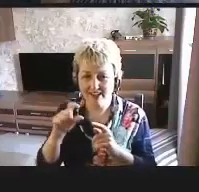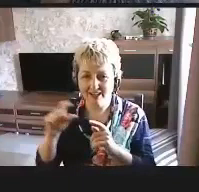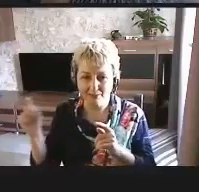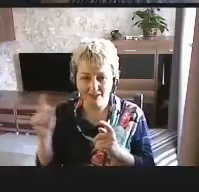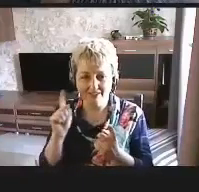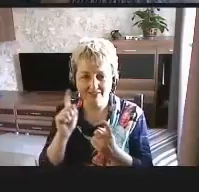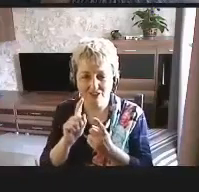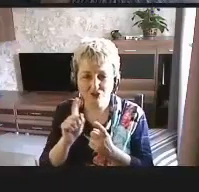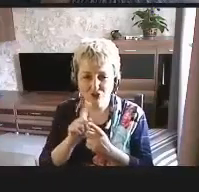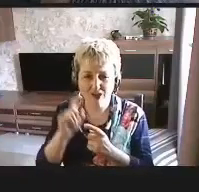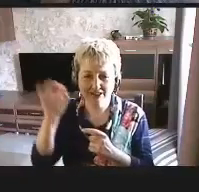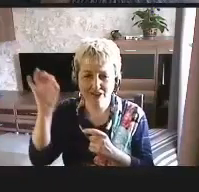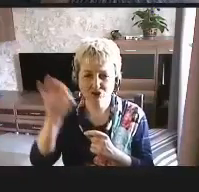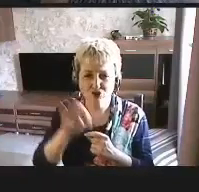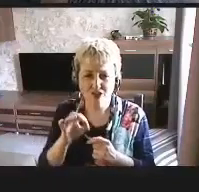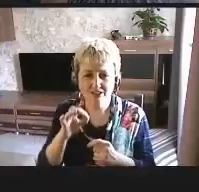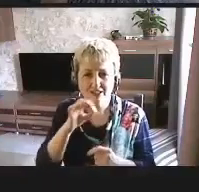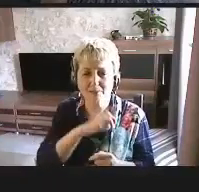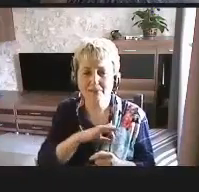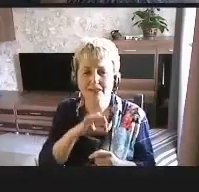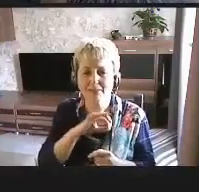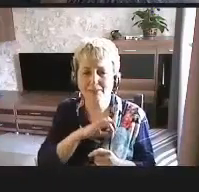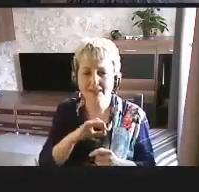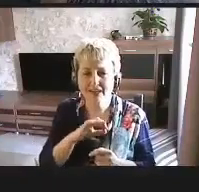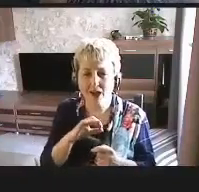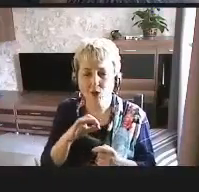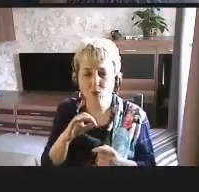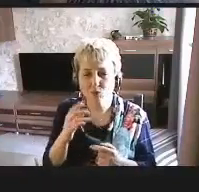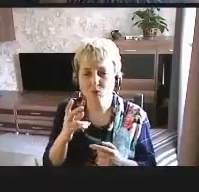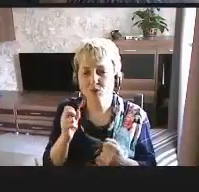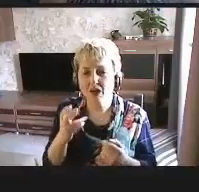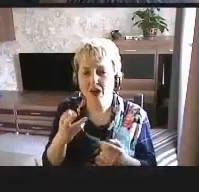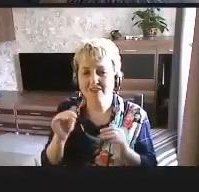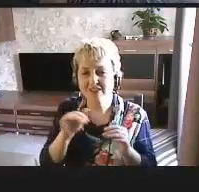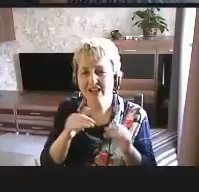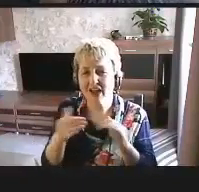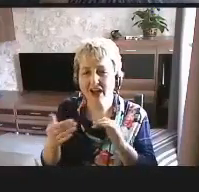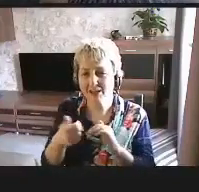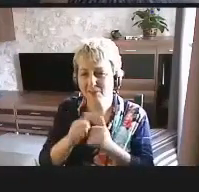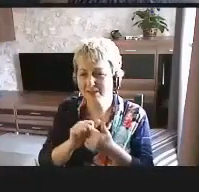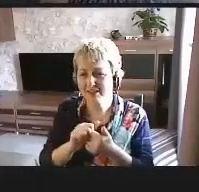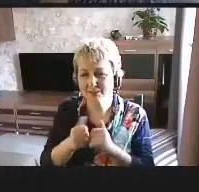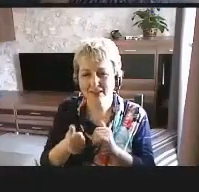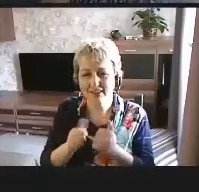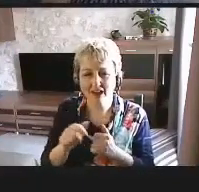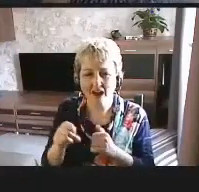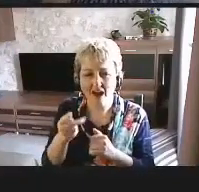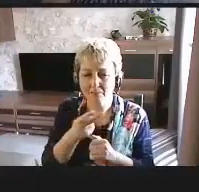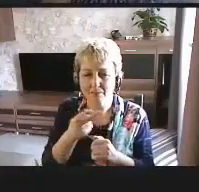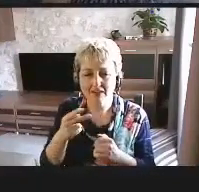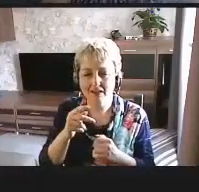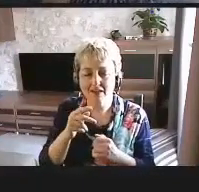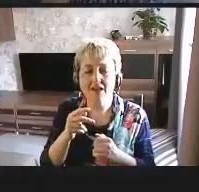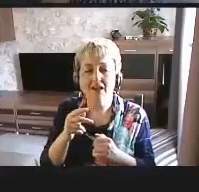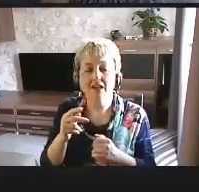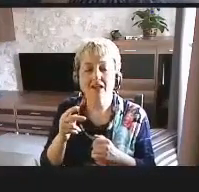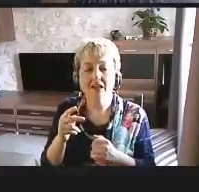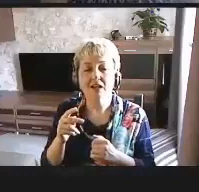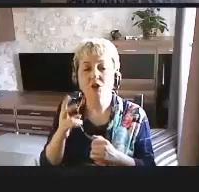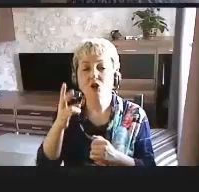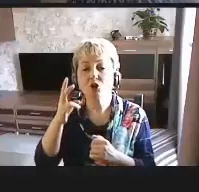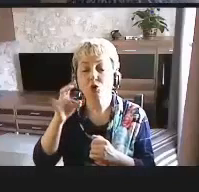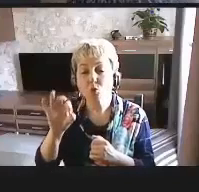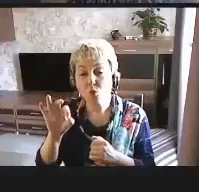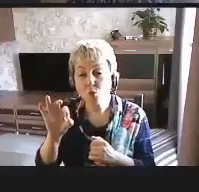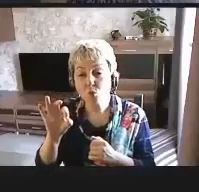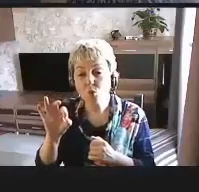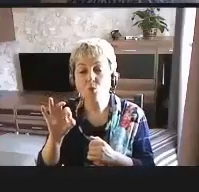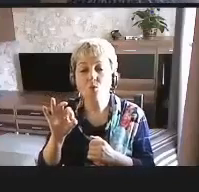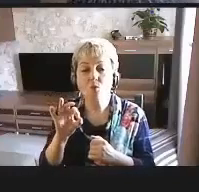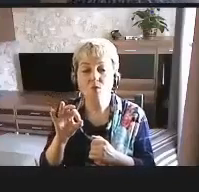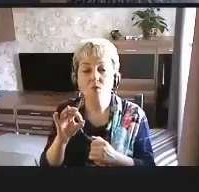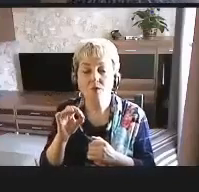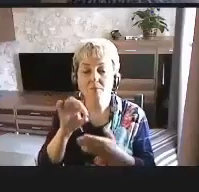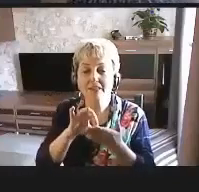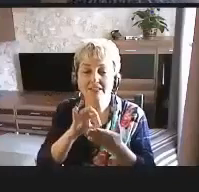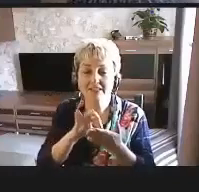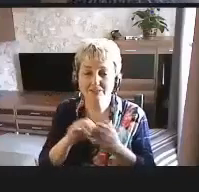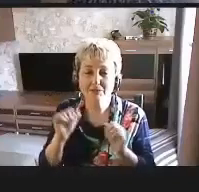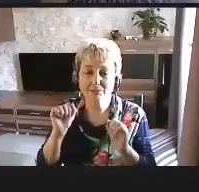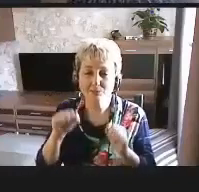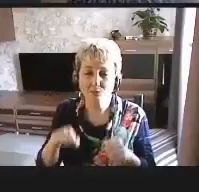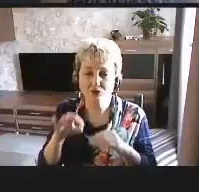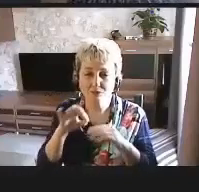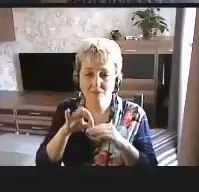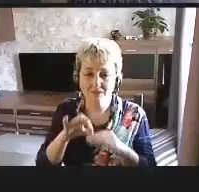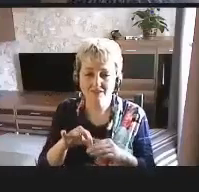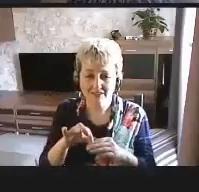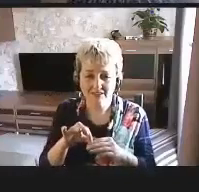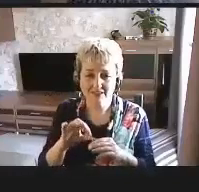часто их применяют как взаимозаменяемые, но, в принципе, можно провести